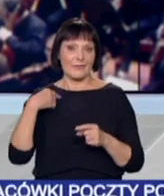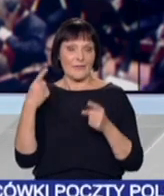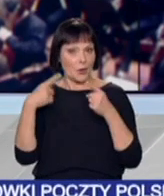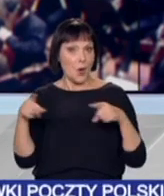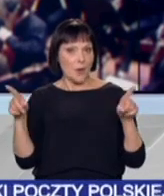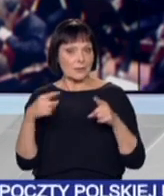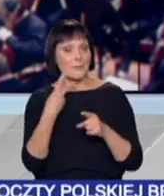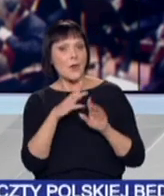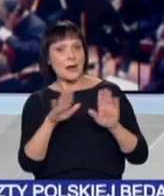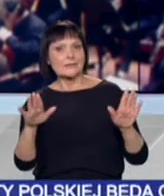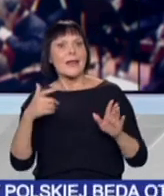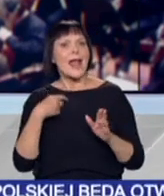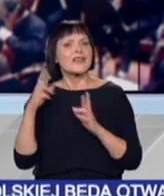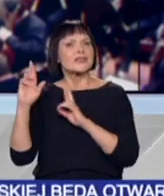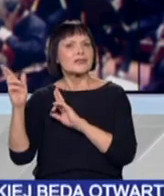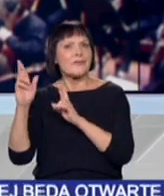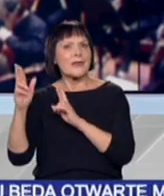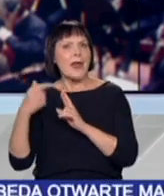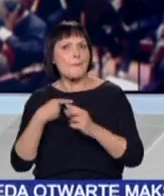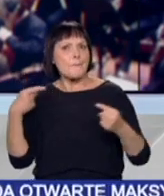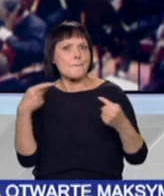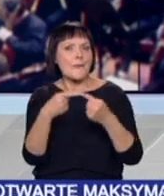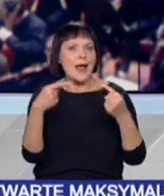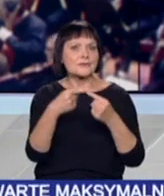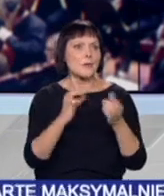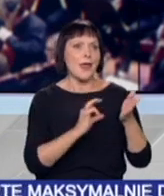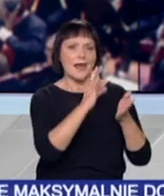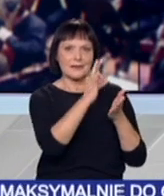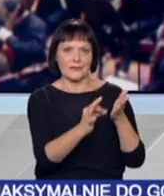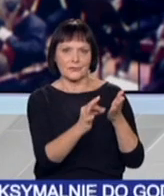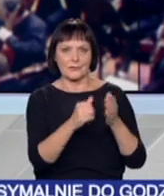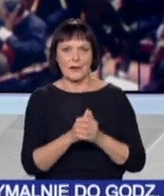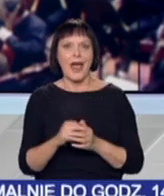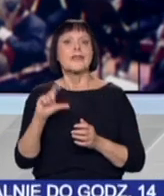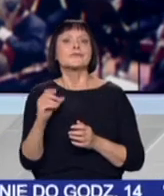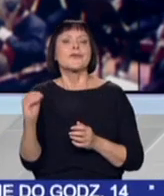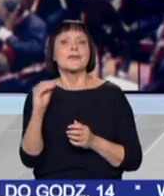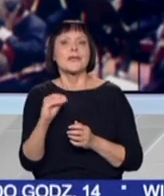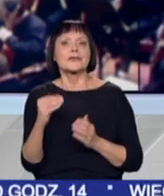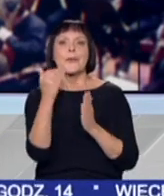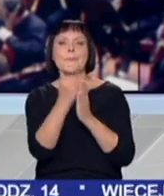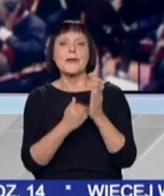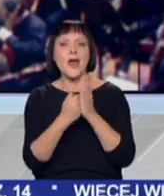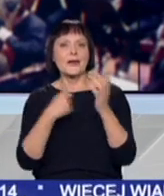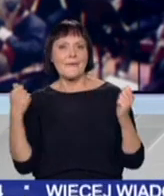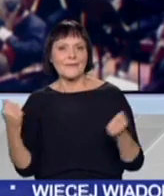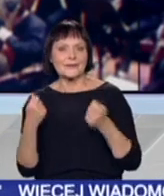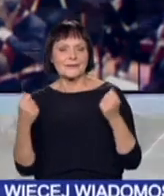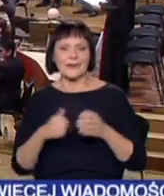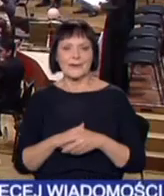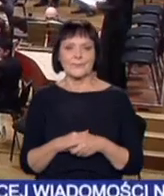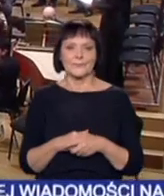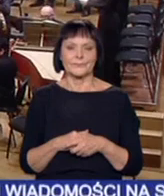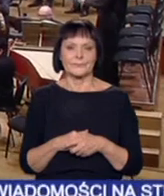pokazują też, jak dźwięki mogą współgrać z architekturą. Co jeszcze w programie festiwalu Monika Socha.